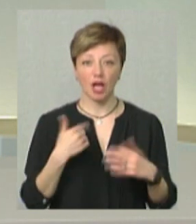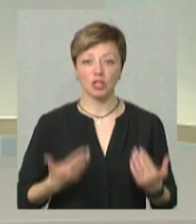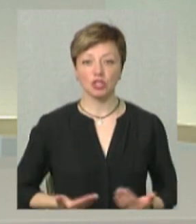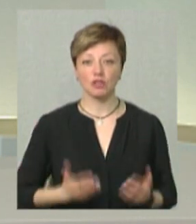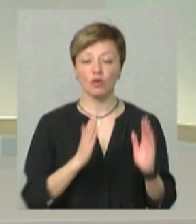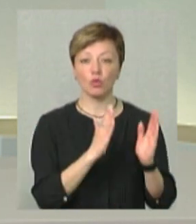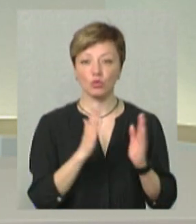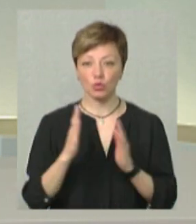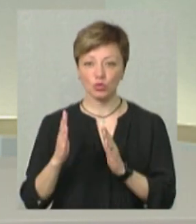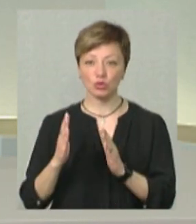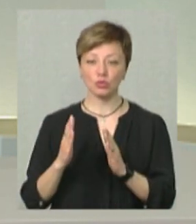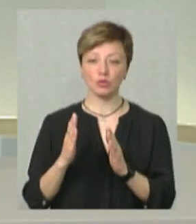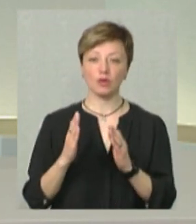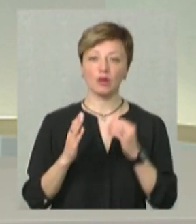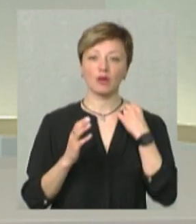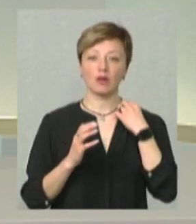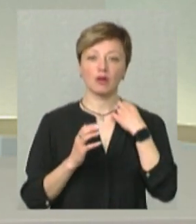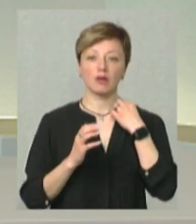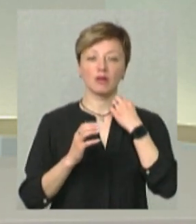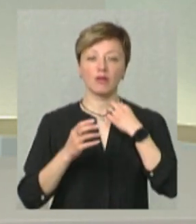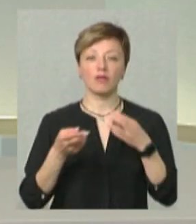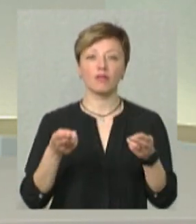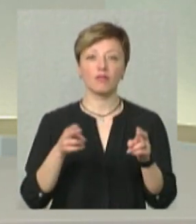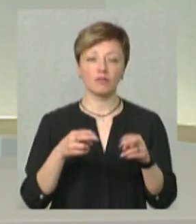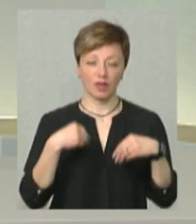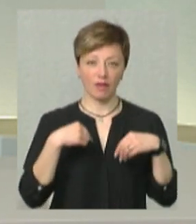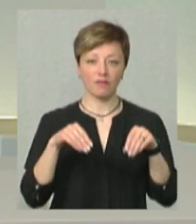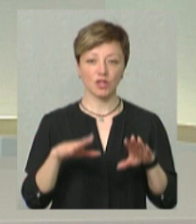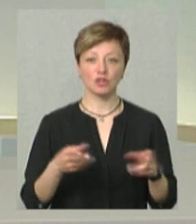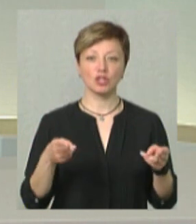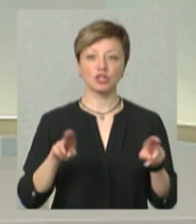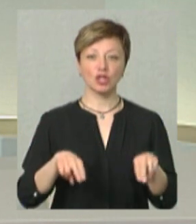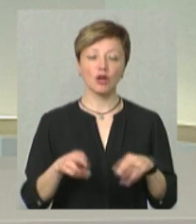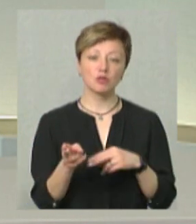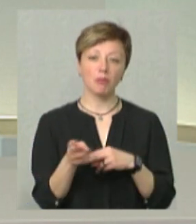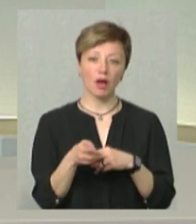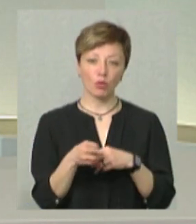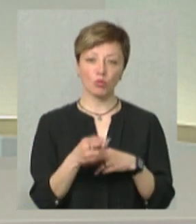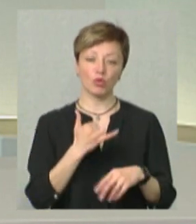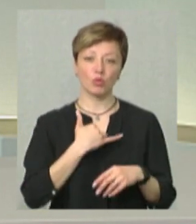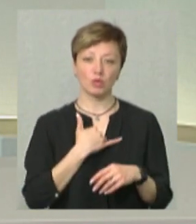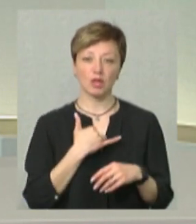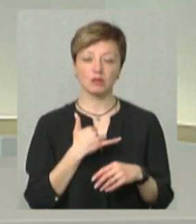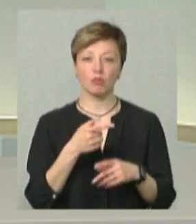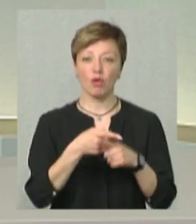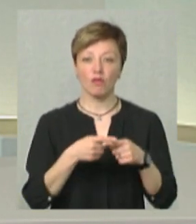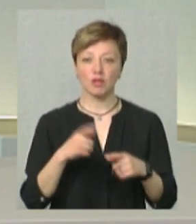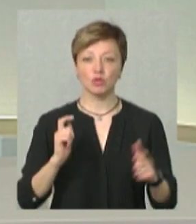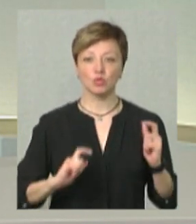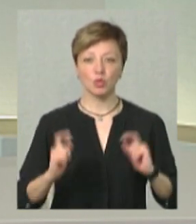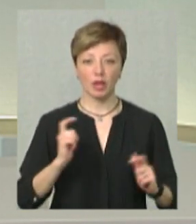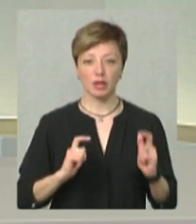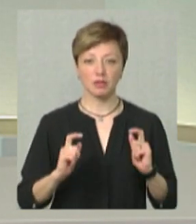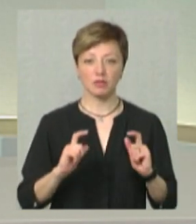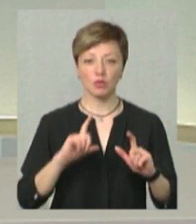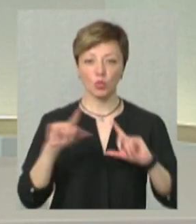гуртожитку, я вирішив, що залишаюся в Маріуполі, і у нас половина студентів